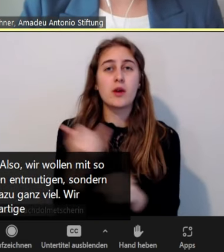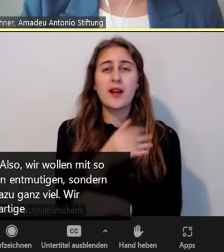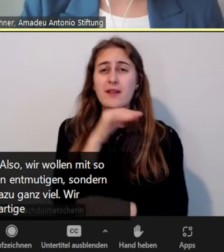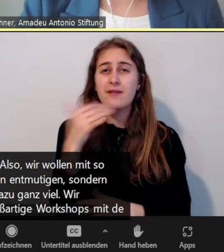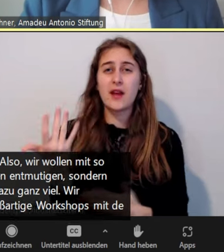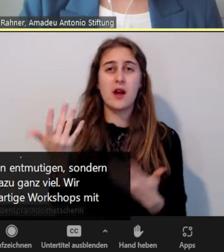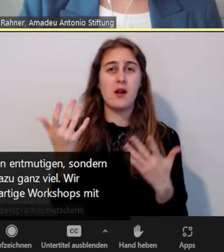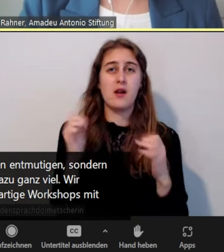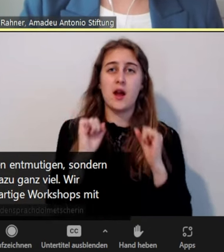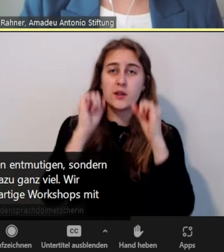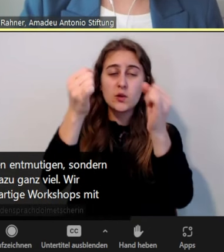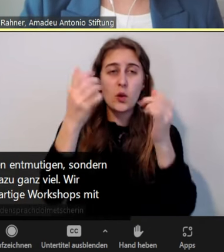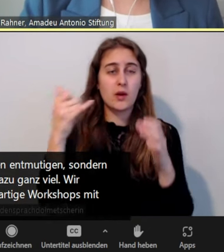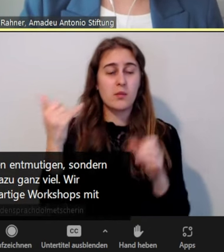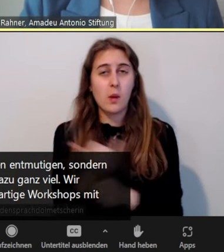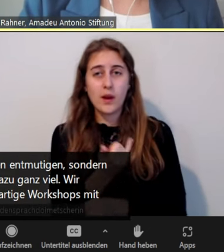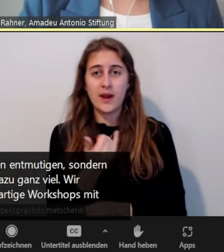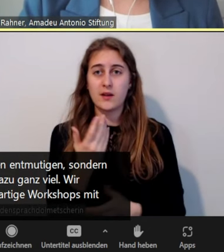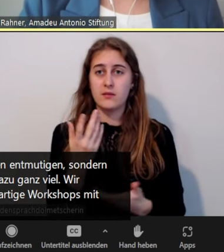Dissens e.V. zusammen.